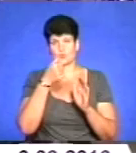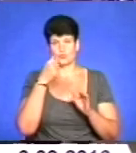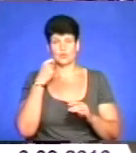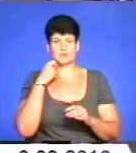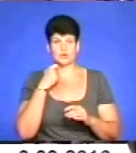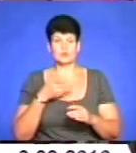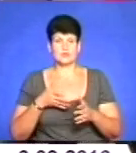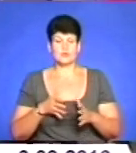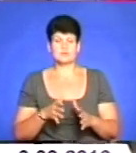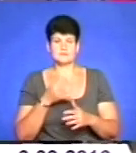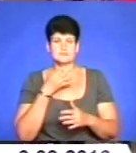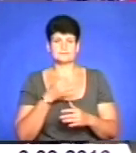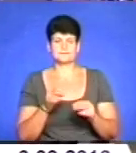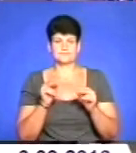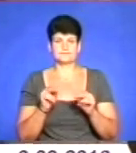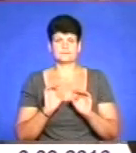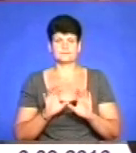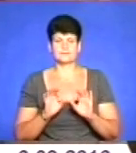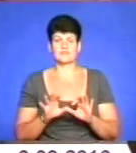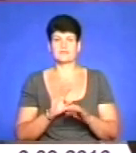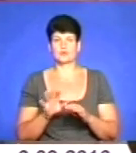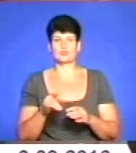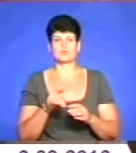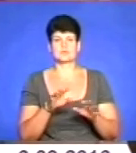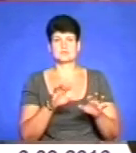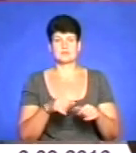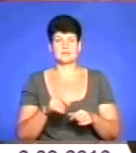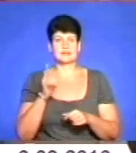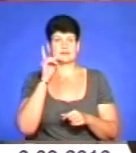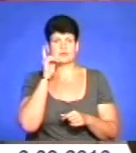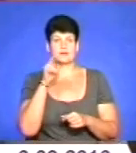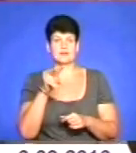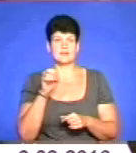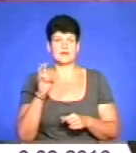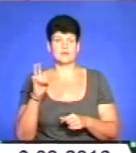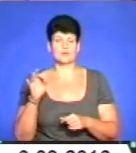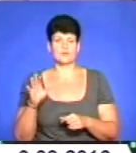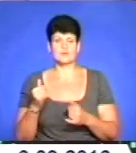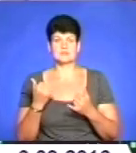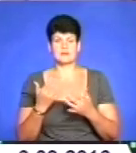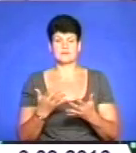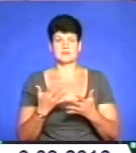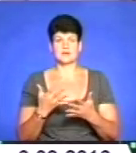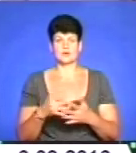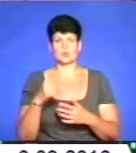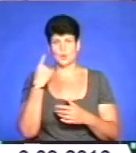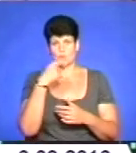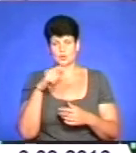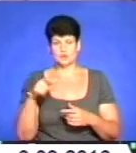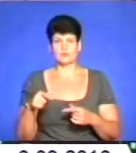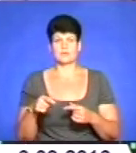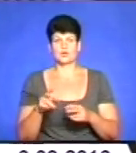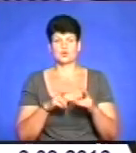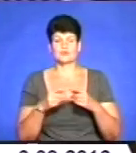зізнався в скоєному. Поліцейські вилучили у нього незаконно привласнений телефон Леново. Наразі правоохоронці встановлюють особи і розшукують